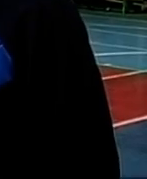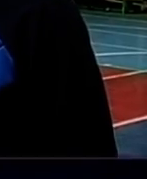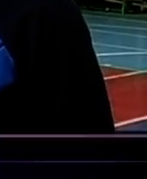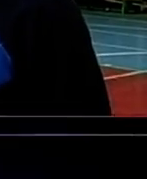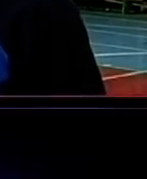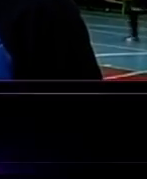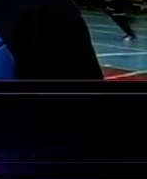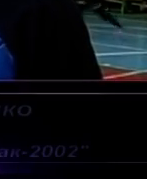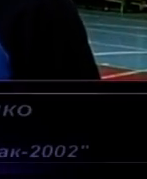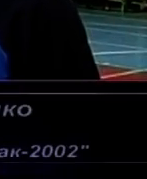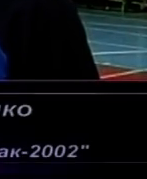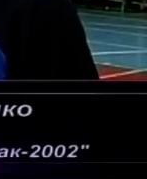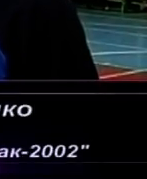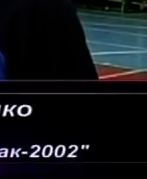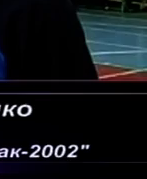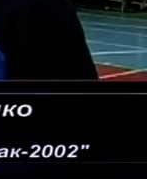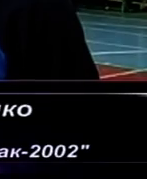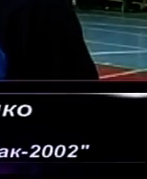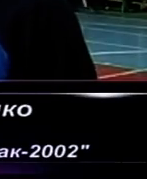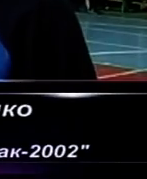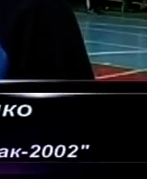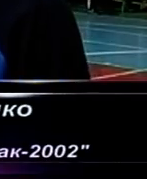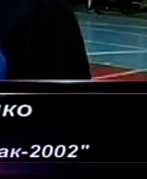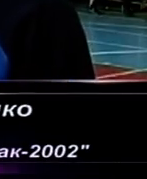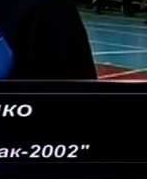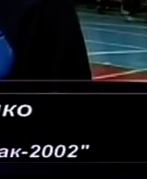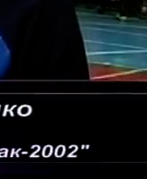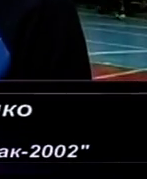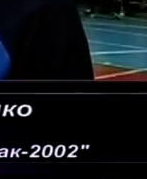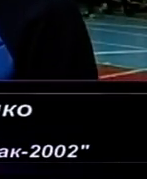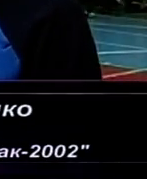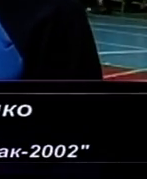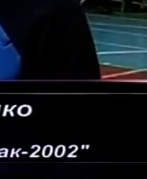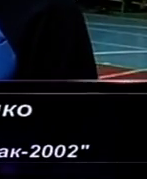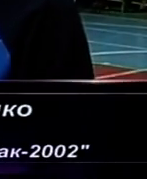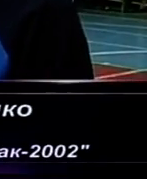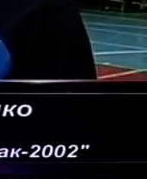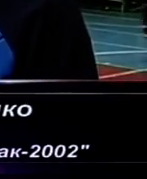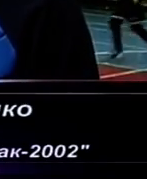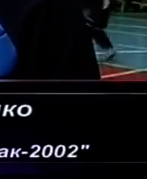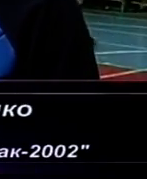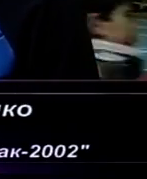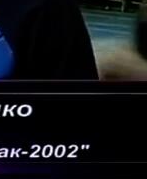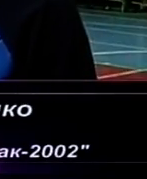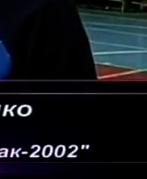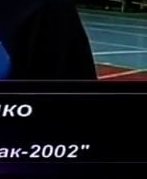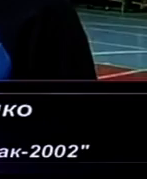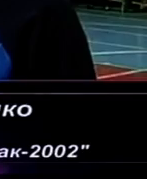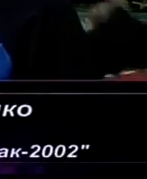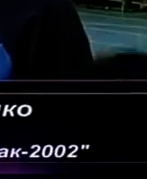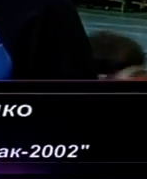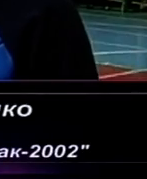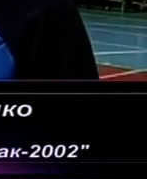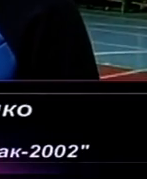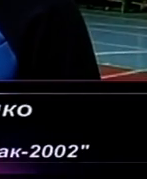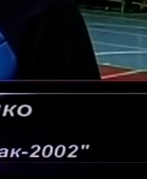починали, трохи там були якісь нюанси, недоработки. Вторий рік вже краще. Третій рік зараз ми вже наладили. Такий рівень, я